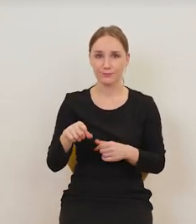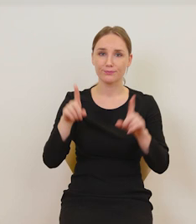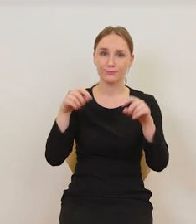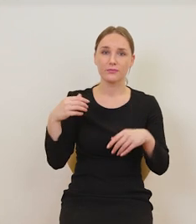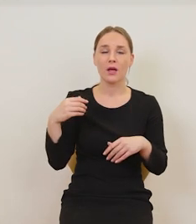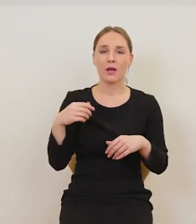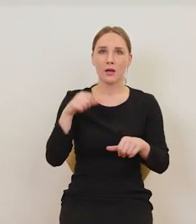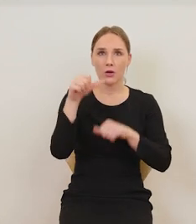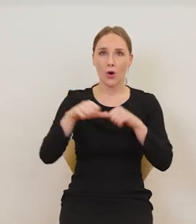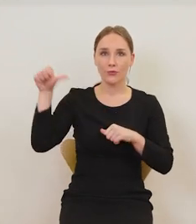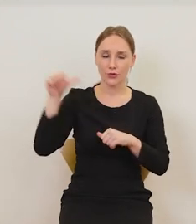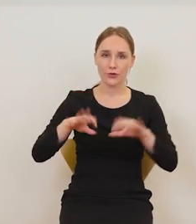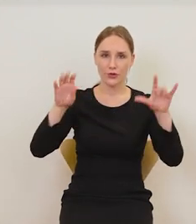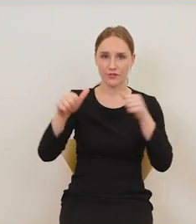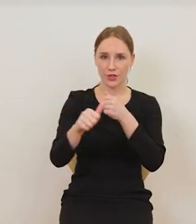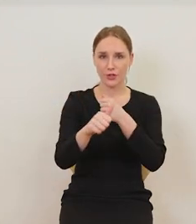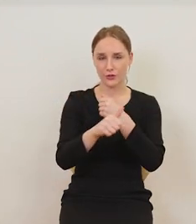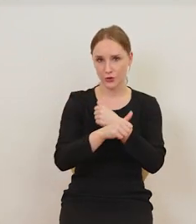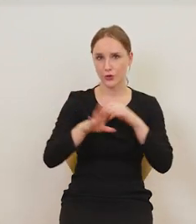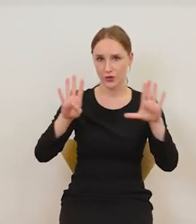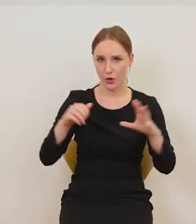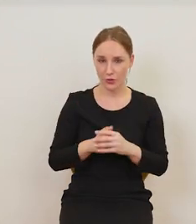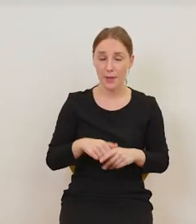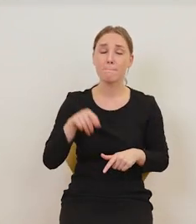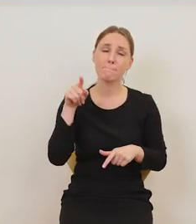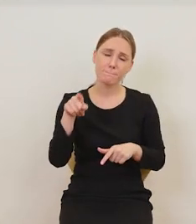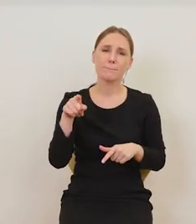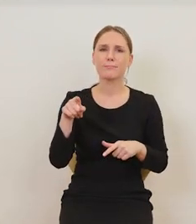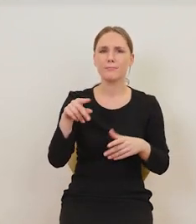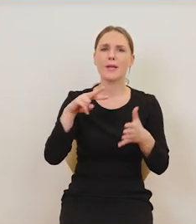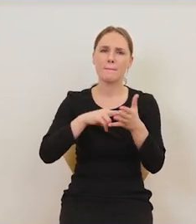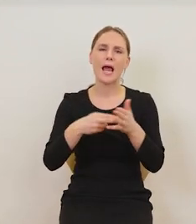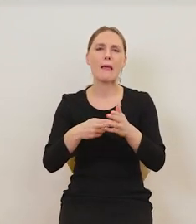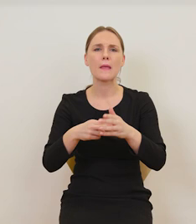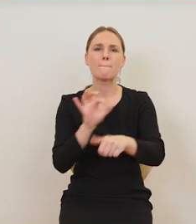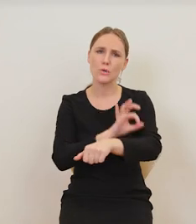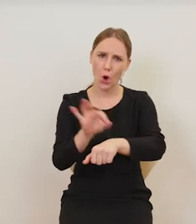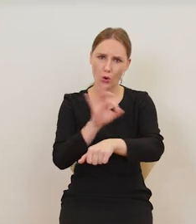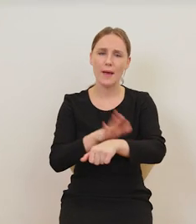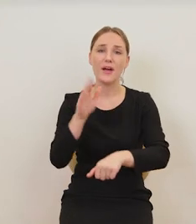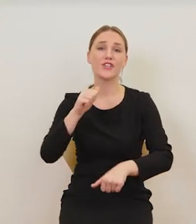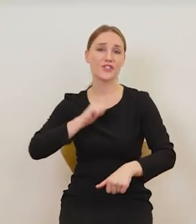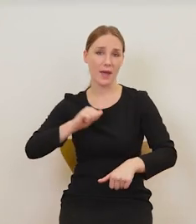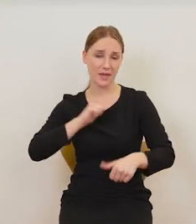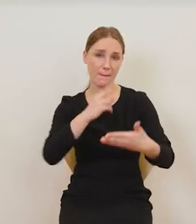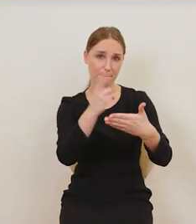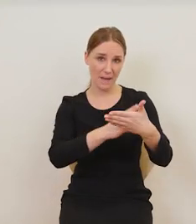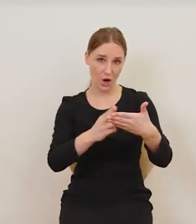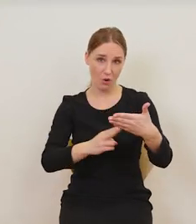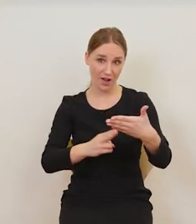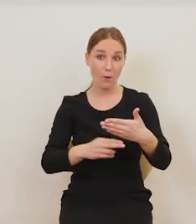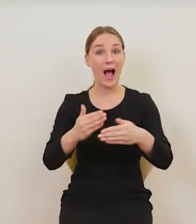realizował projekt, że będzie malował swój autoportret po spożyciu